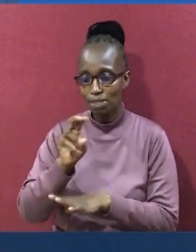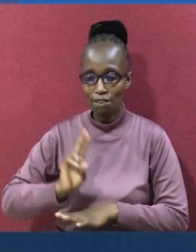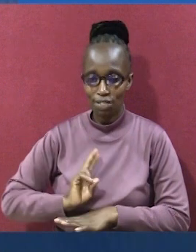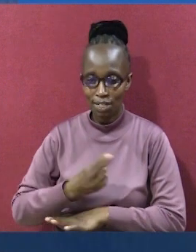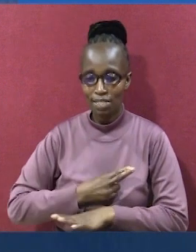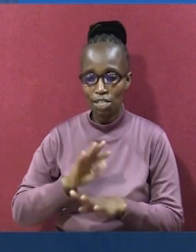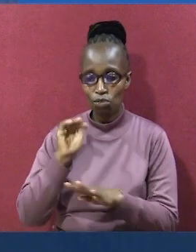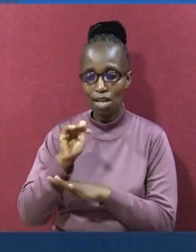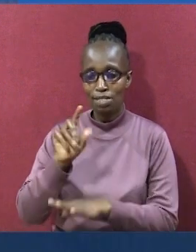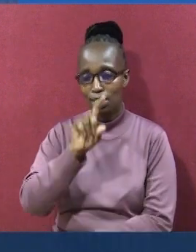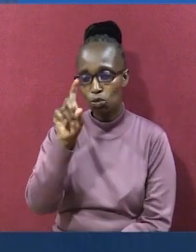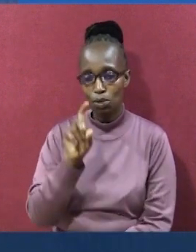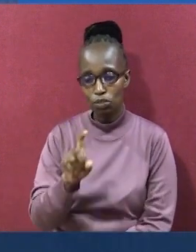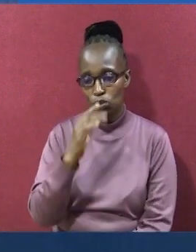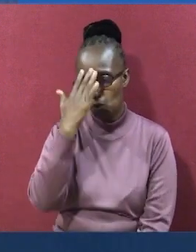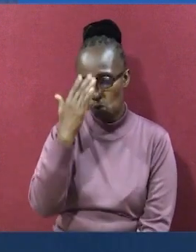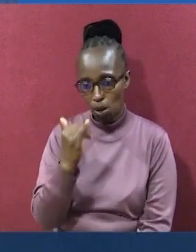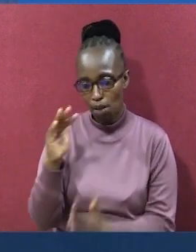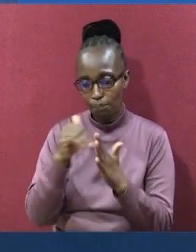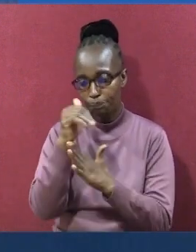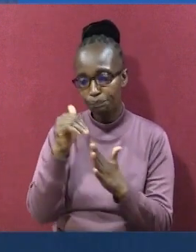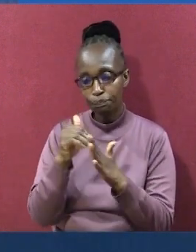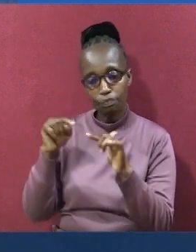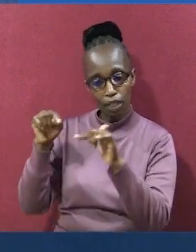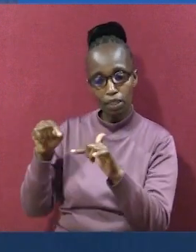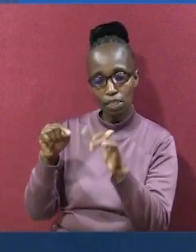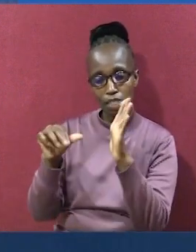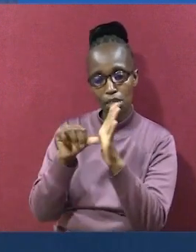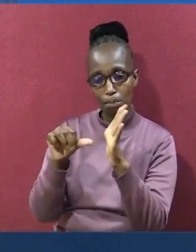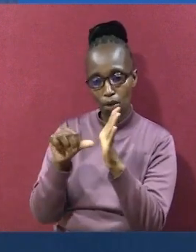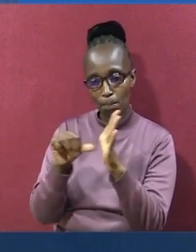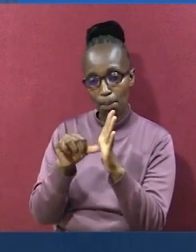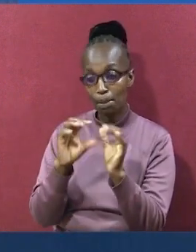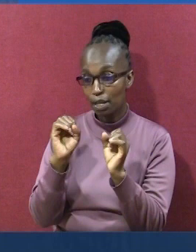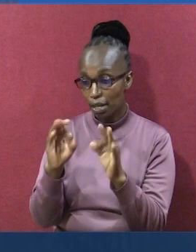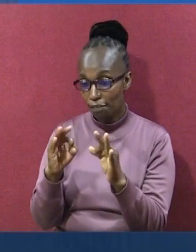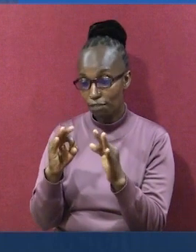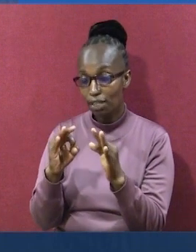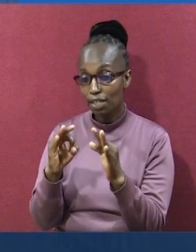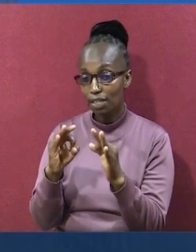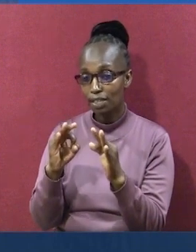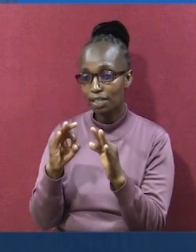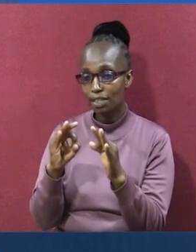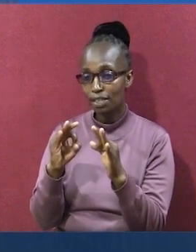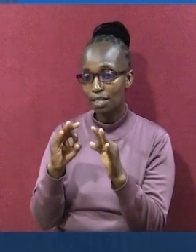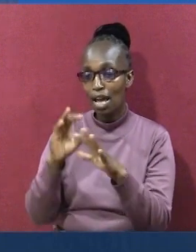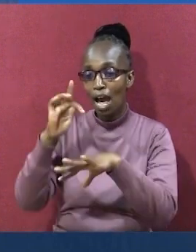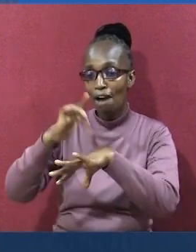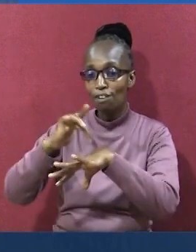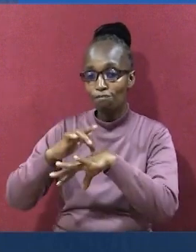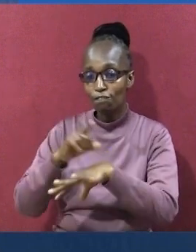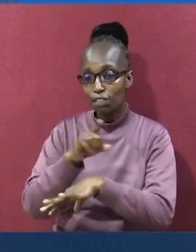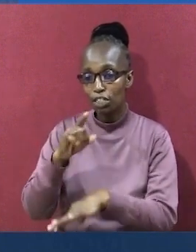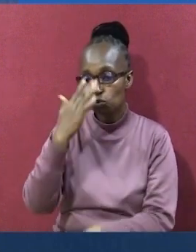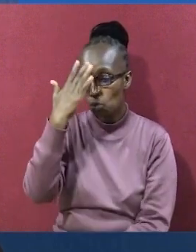Una tutanzama. Una njiuliza. Bwana haya ya nipate. Ya nmekupata